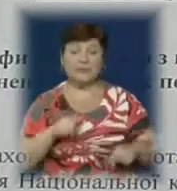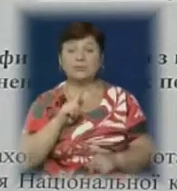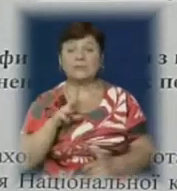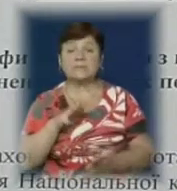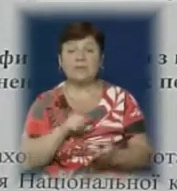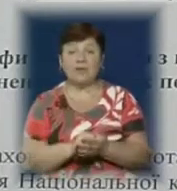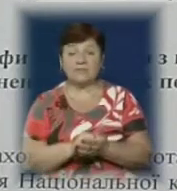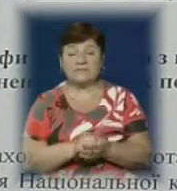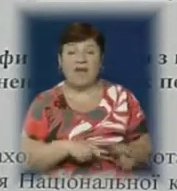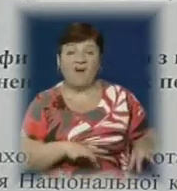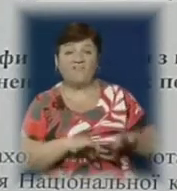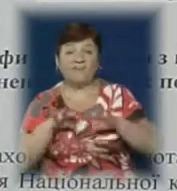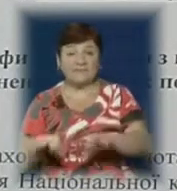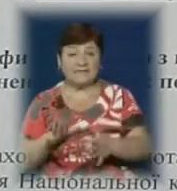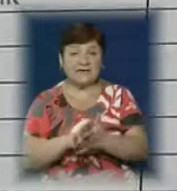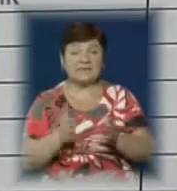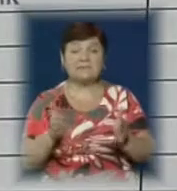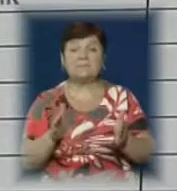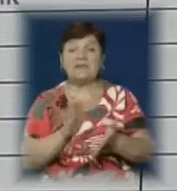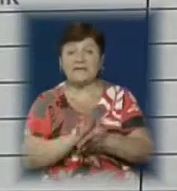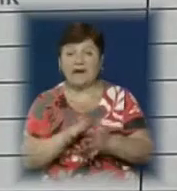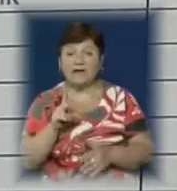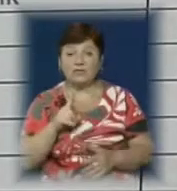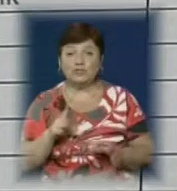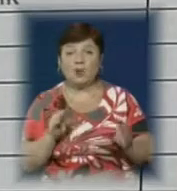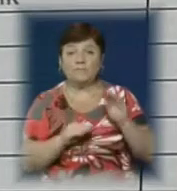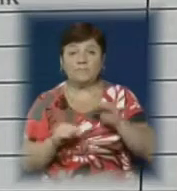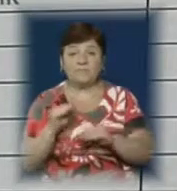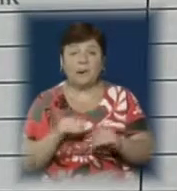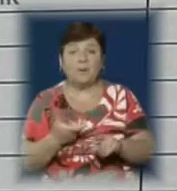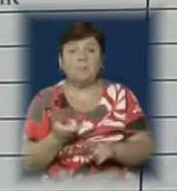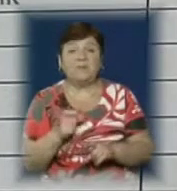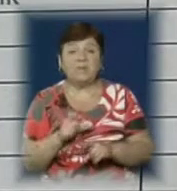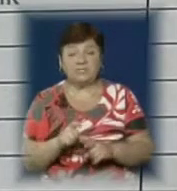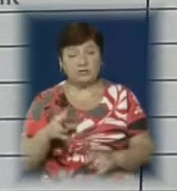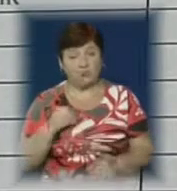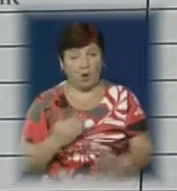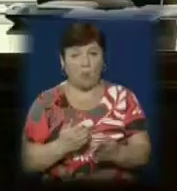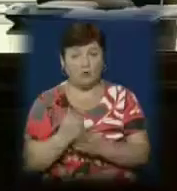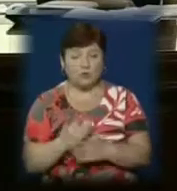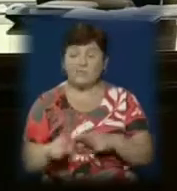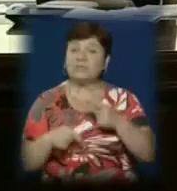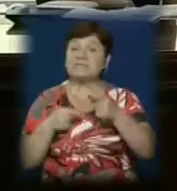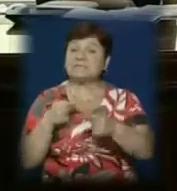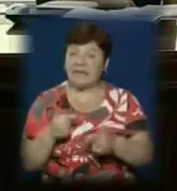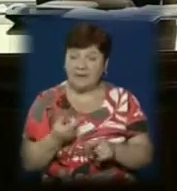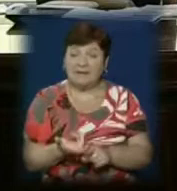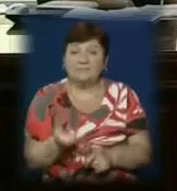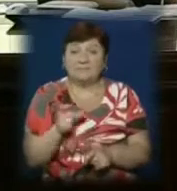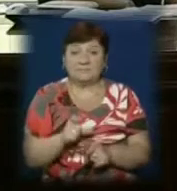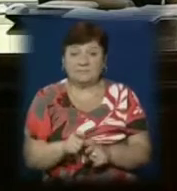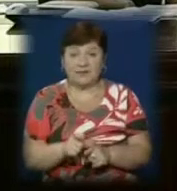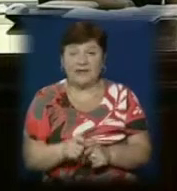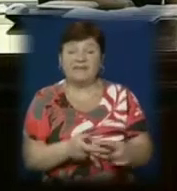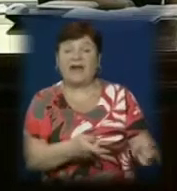вивезенням сміття. Комунальне підприємство, що утилізує сміття, підвищило вартість своїх послуг. Через це зросте ціна на